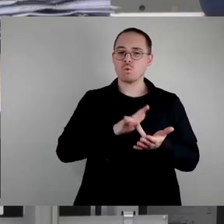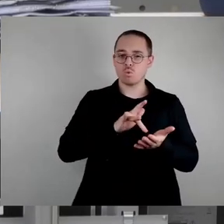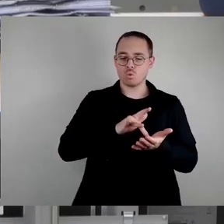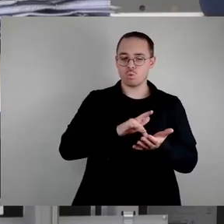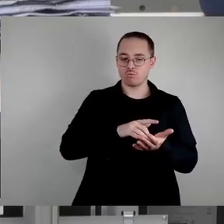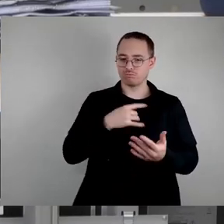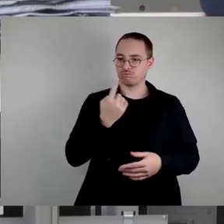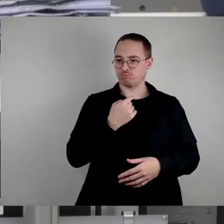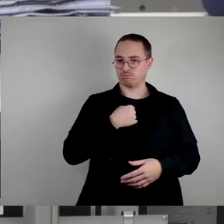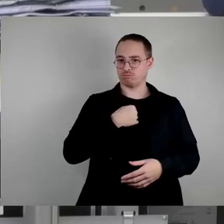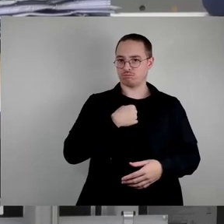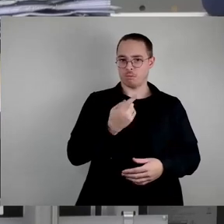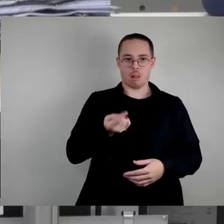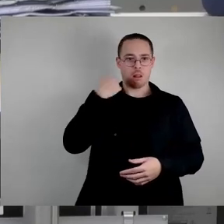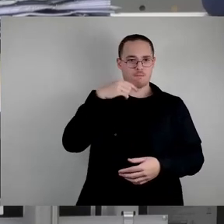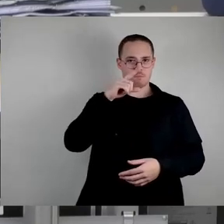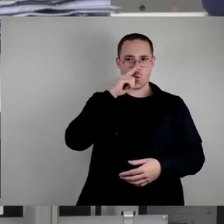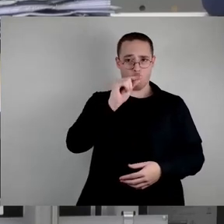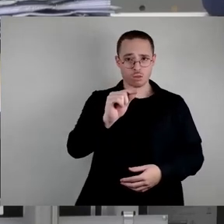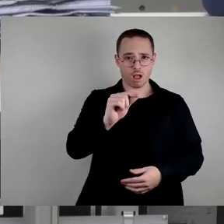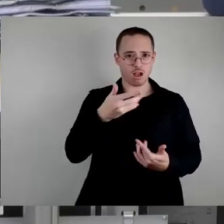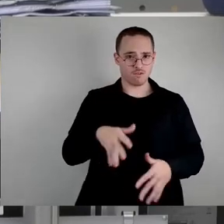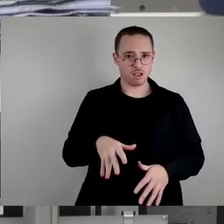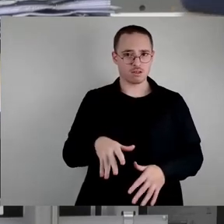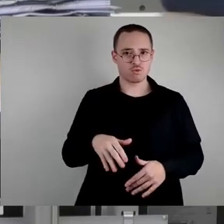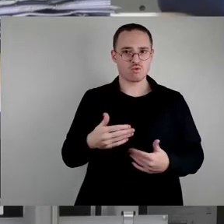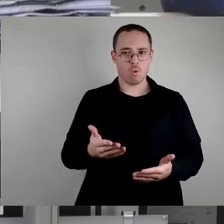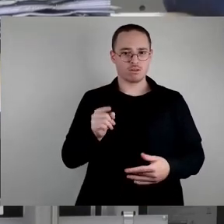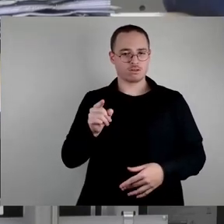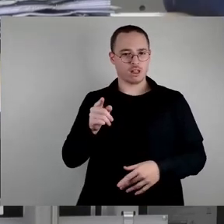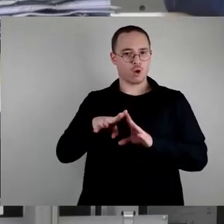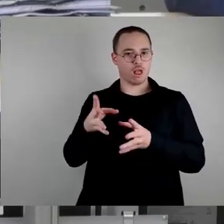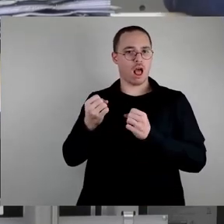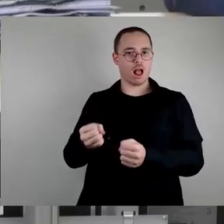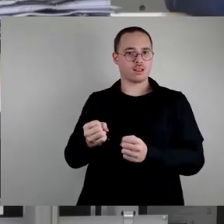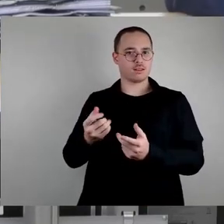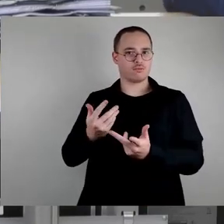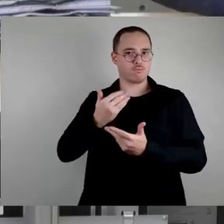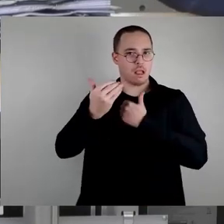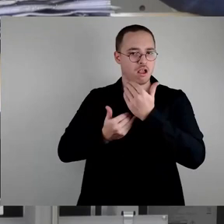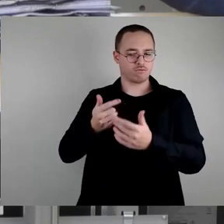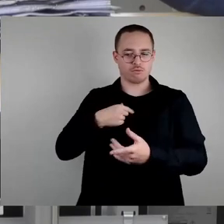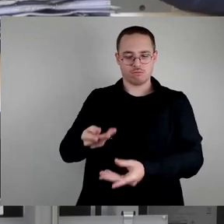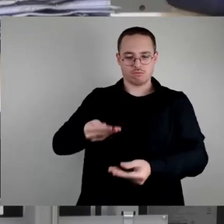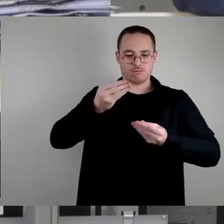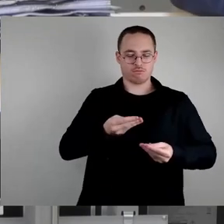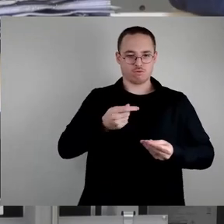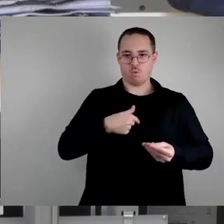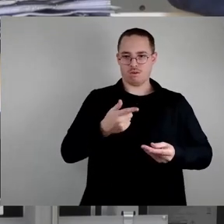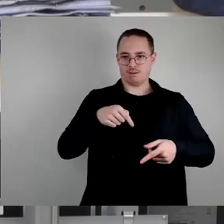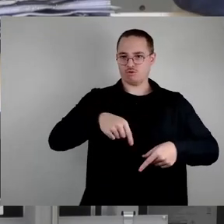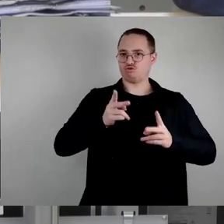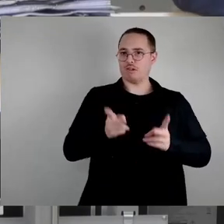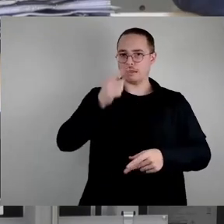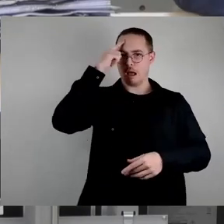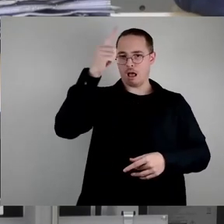Kenntnisstand bis letzte Woche Montag, wo die Haushaltsbewirtschaftungsregelung überhaupt richtig uns als Stadtrat zur Kenntnis gegeben wurden, nicht bekannt war.